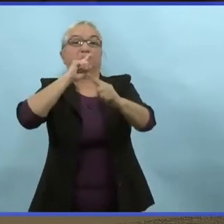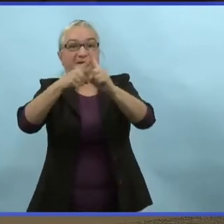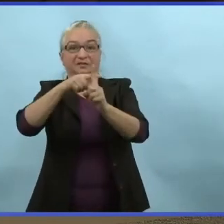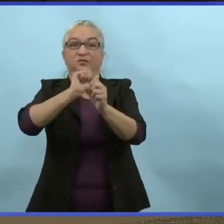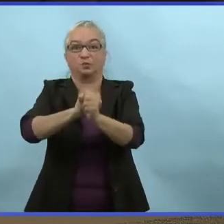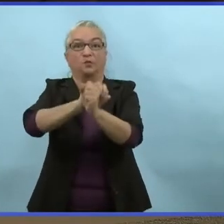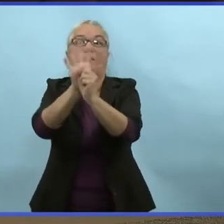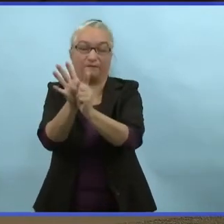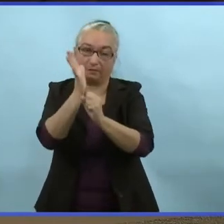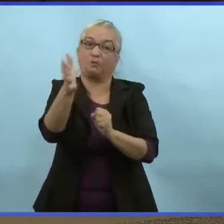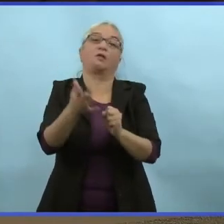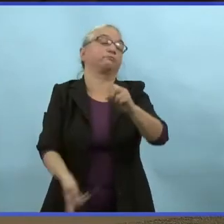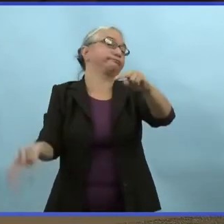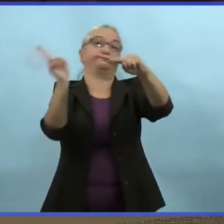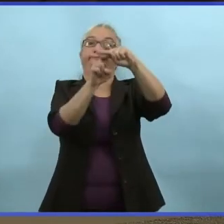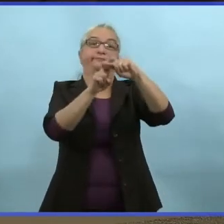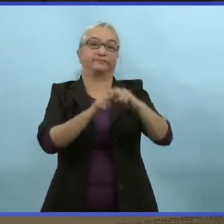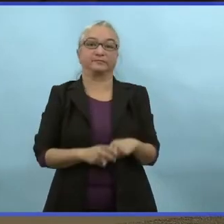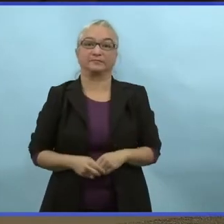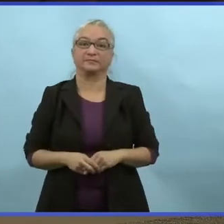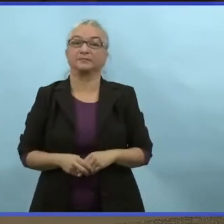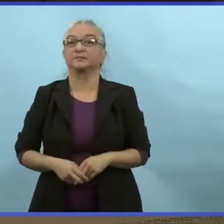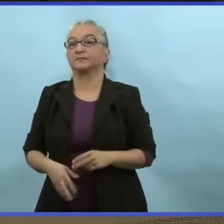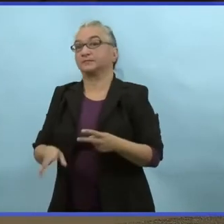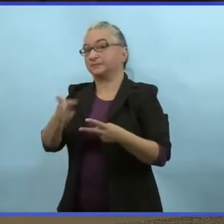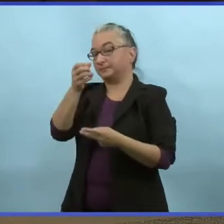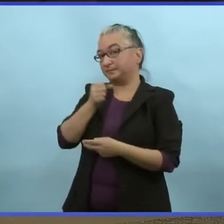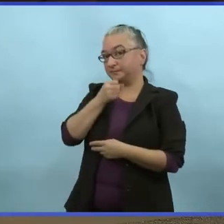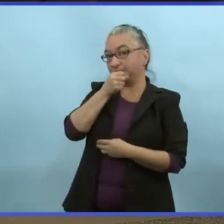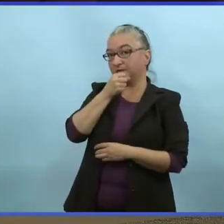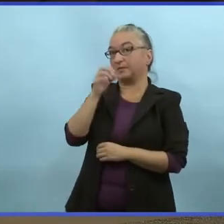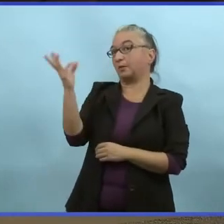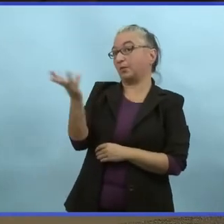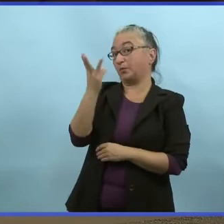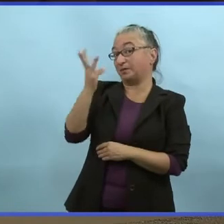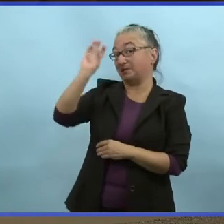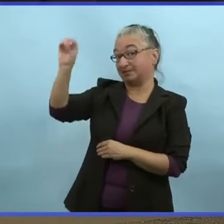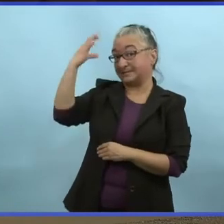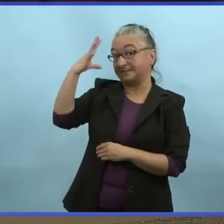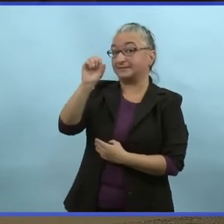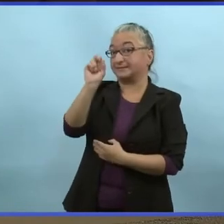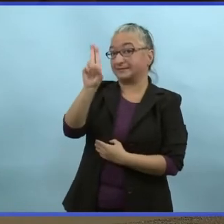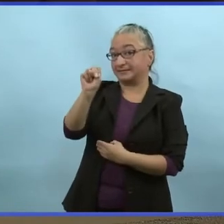sur notre système de santé. Du Winnipegson, James.